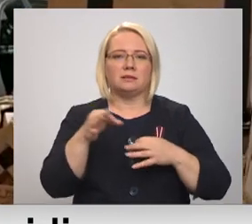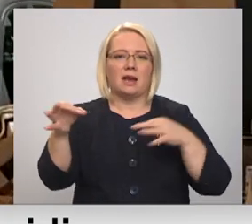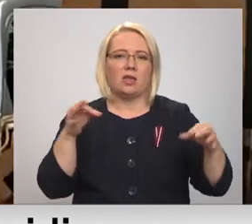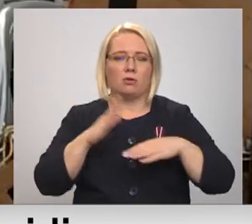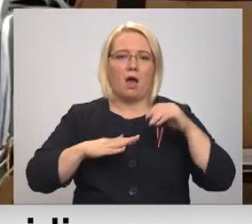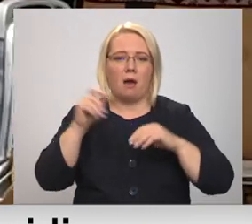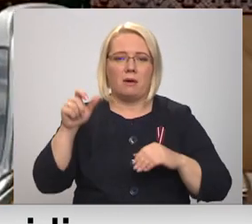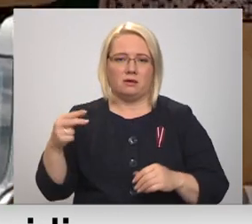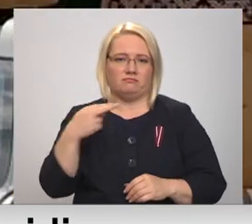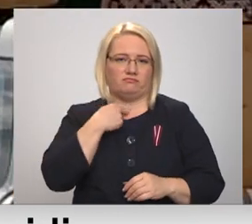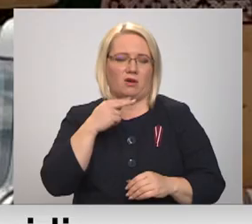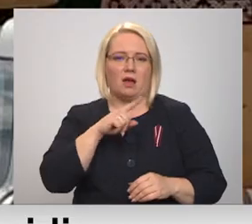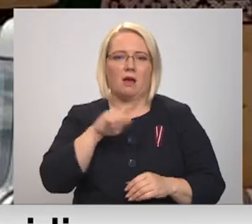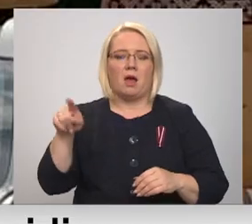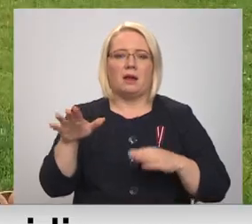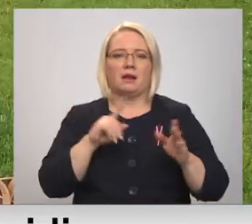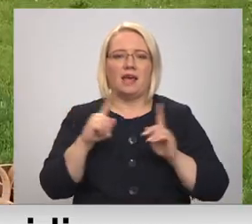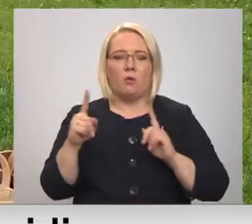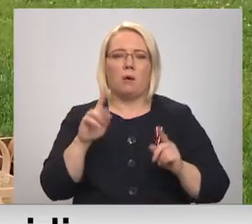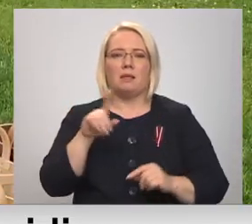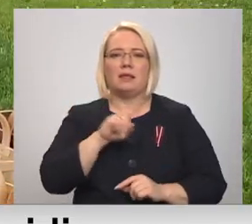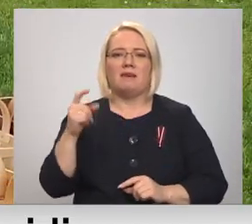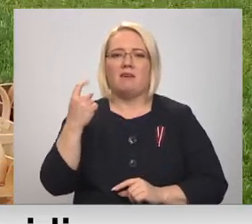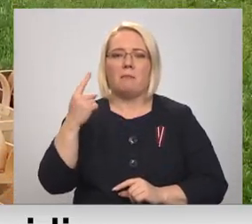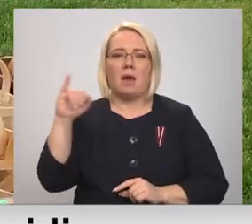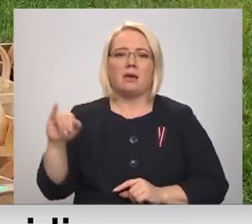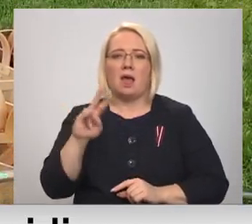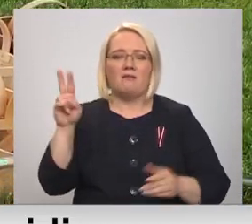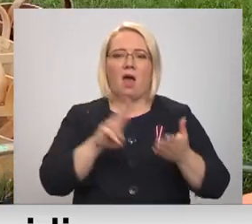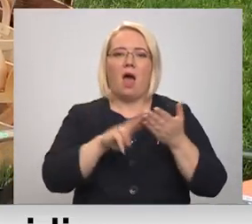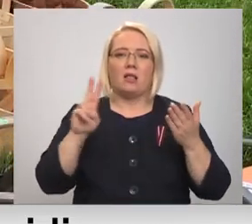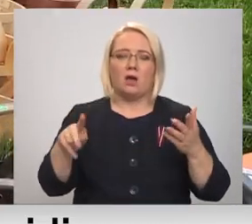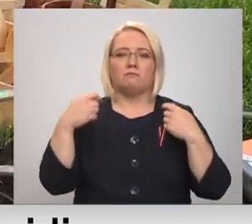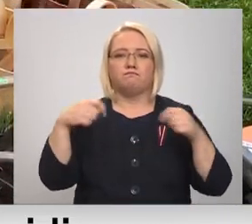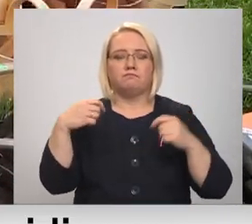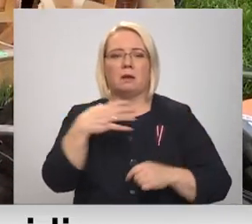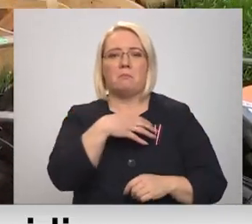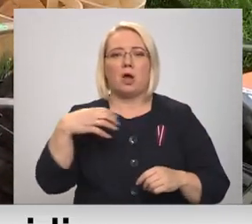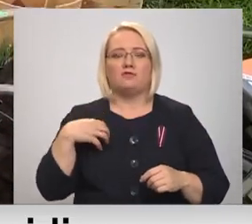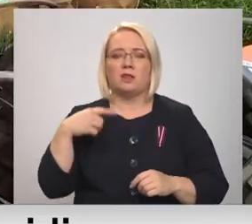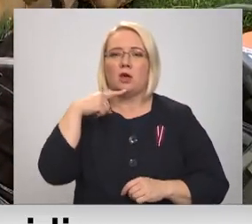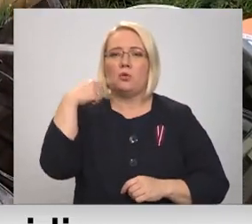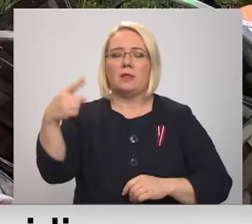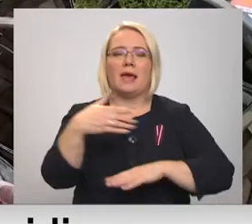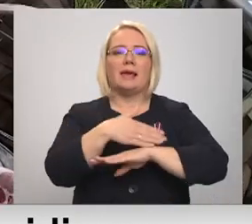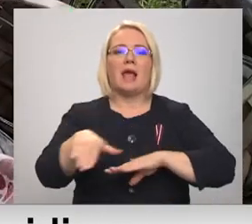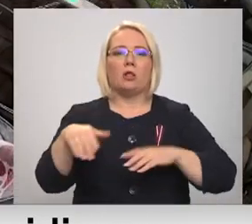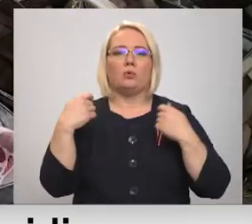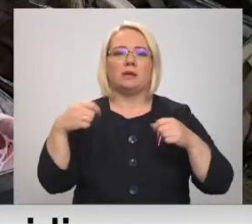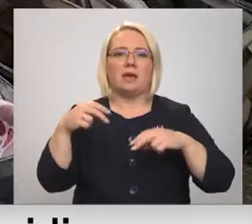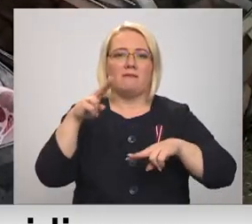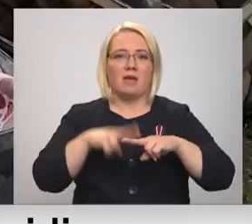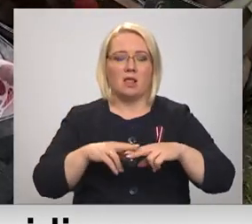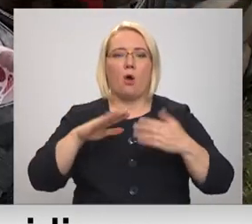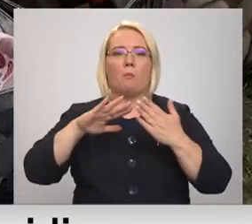ministra kabineta rīkojumu līdz 11. janvārim atļaut visu veidu prets tirgotu pašvaldības norādītījās jautiecības vietās un